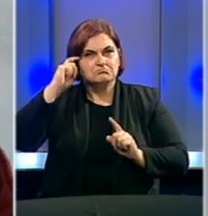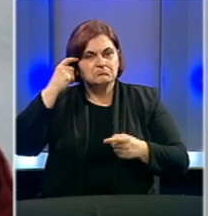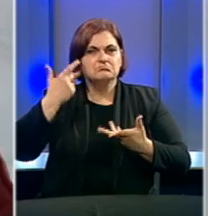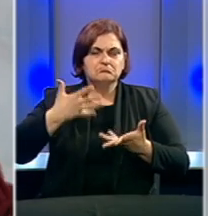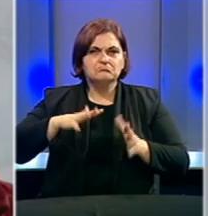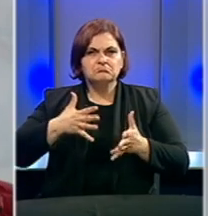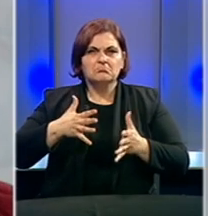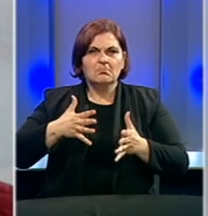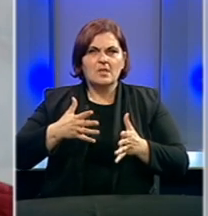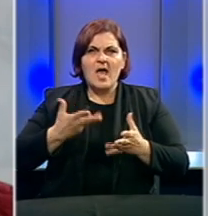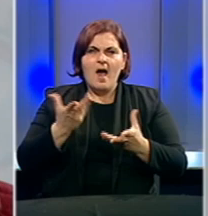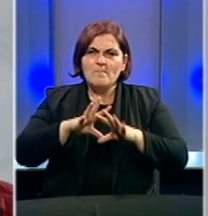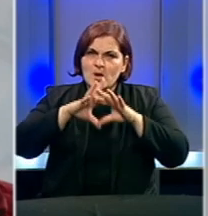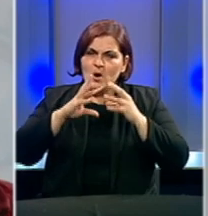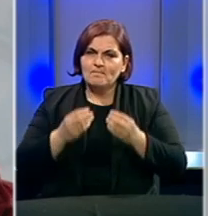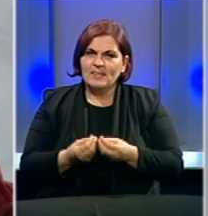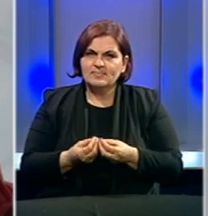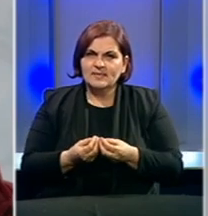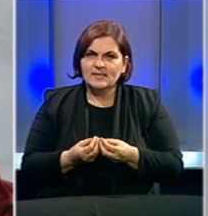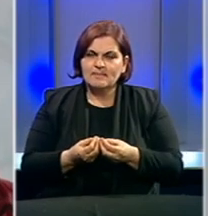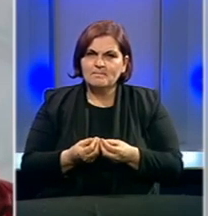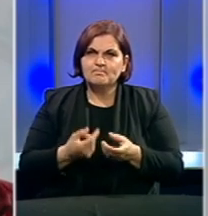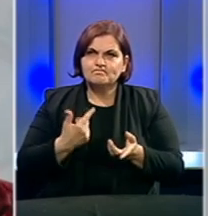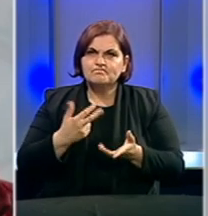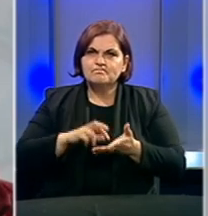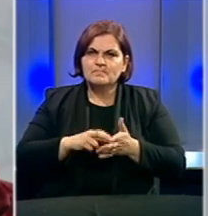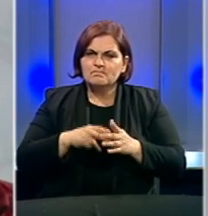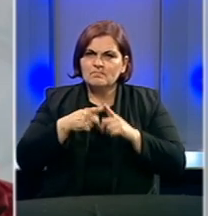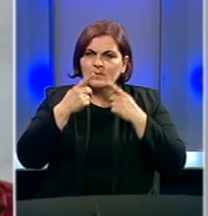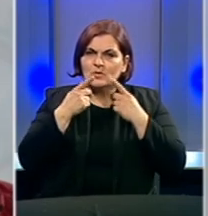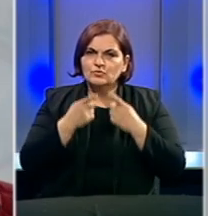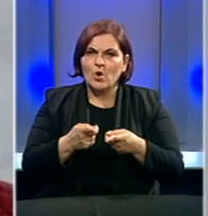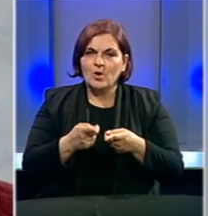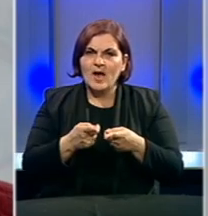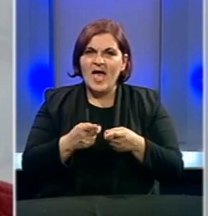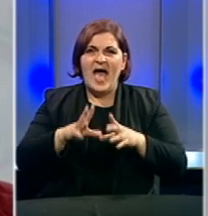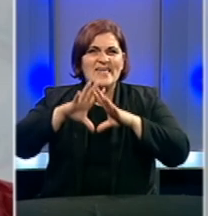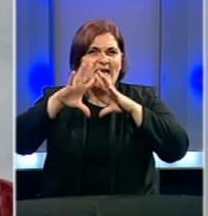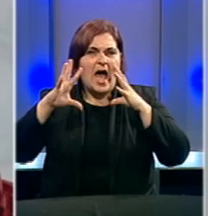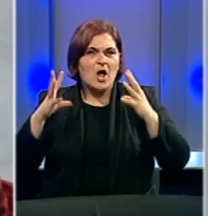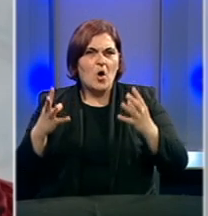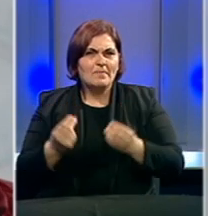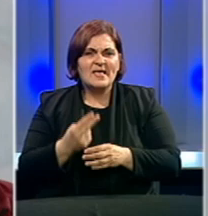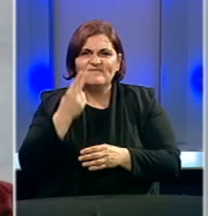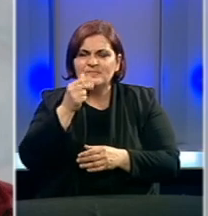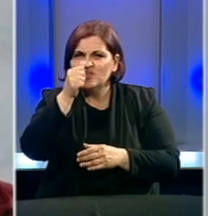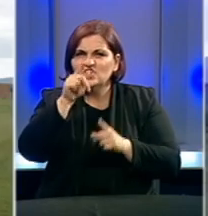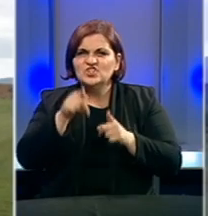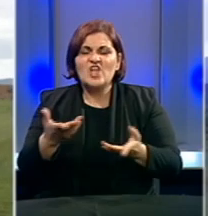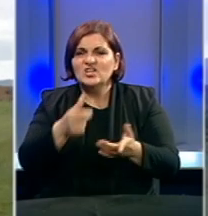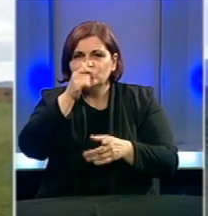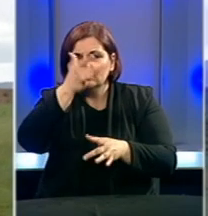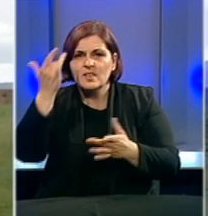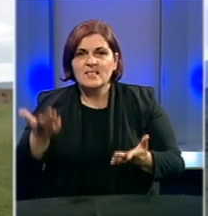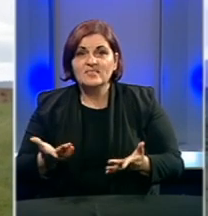kad smo zimu već kompletirali, išli smo povodom toga da kompletiramo, da vidimo šta je to sa ljetom.